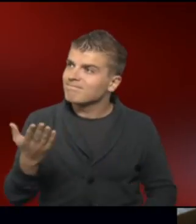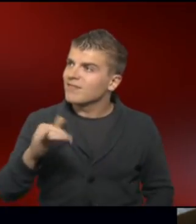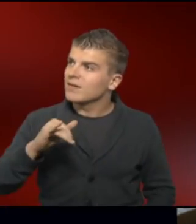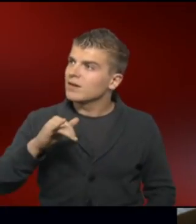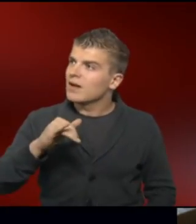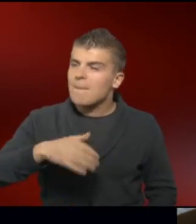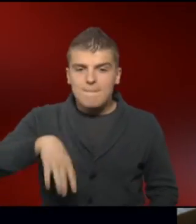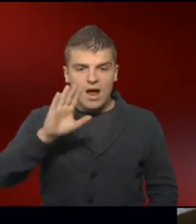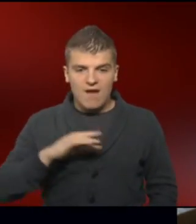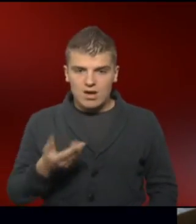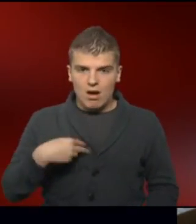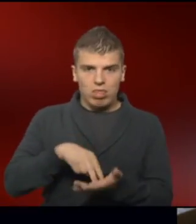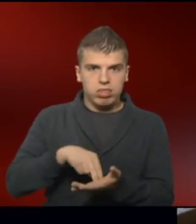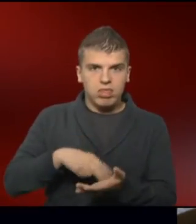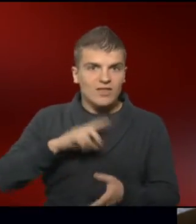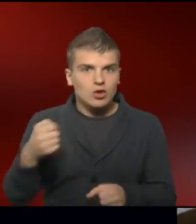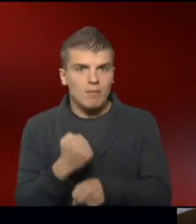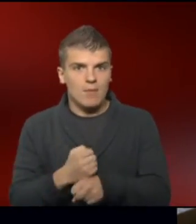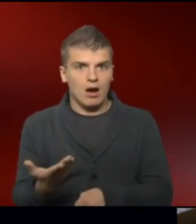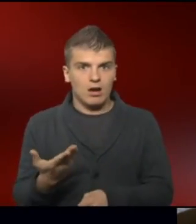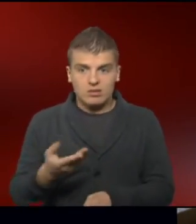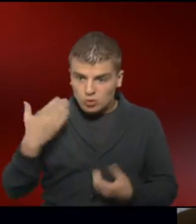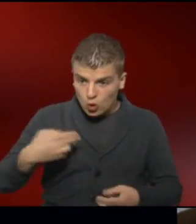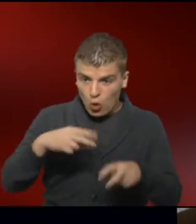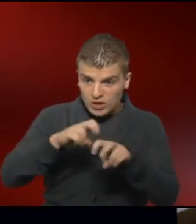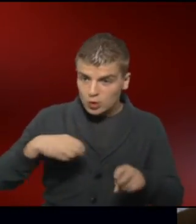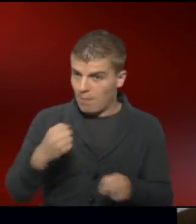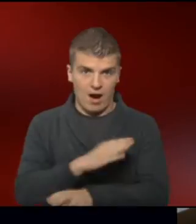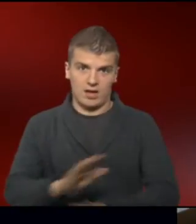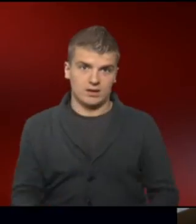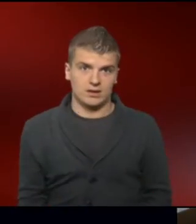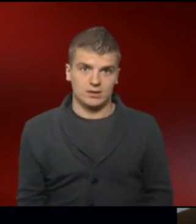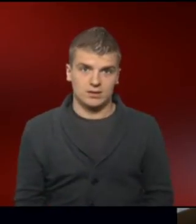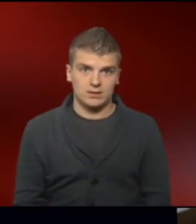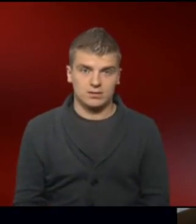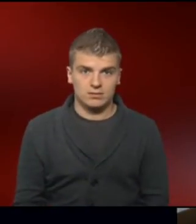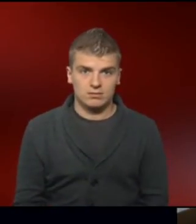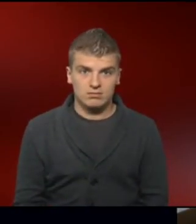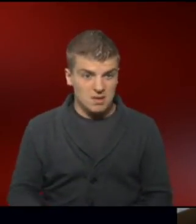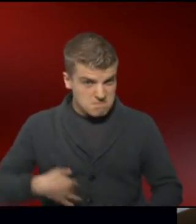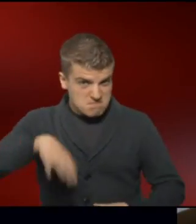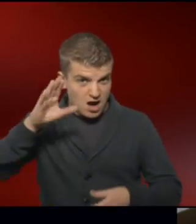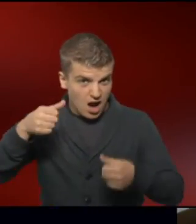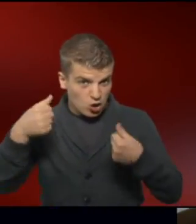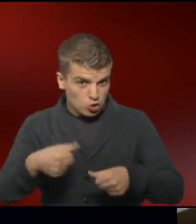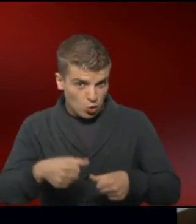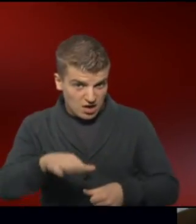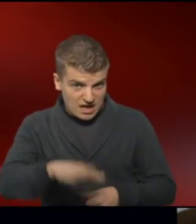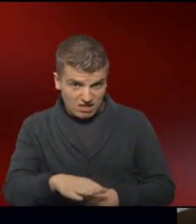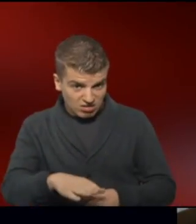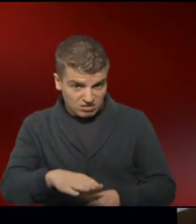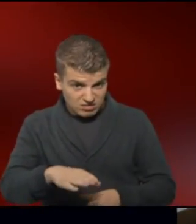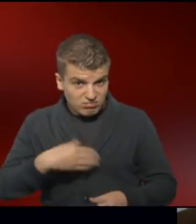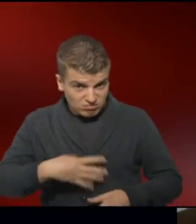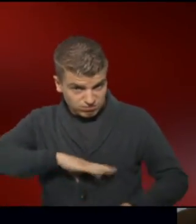ist, in Rechtfertigungszwang bringen, eine solche Untersuchung nicht zu machen. Würde das den Druck erhöhen, das Kind nicht zu bekommen?